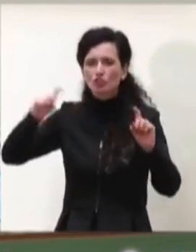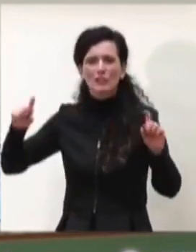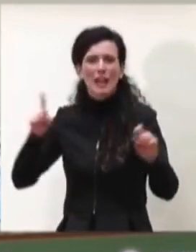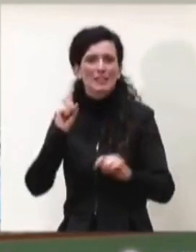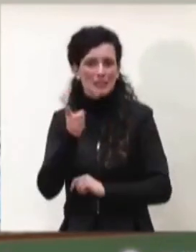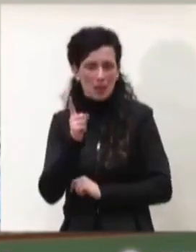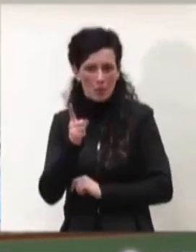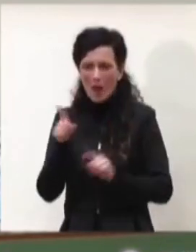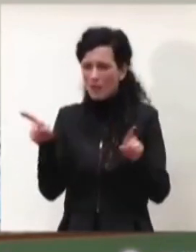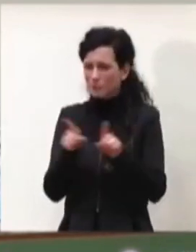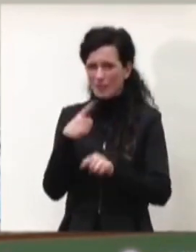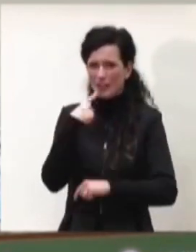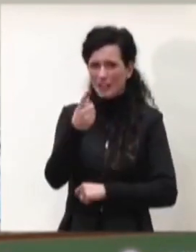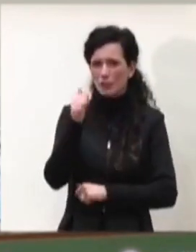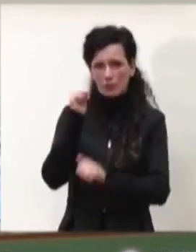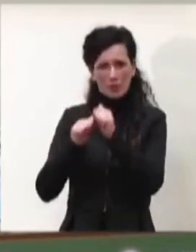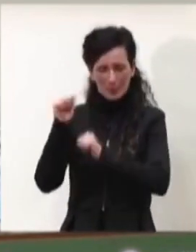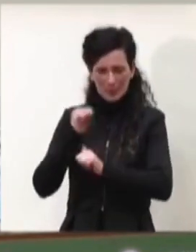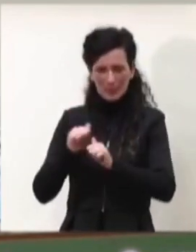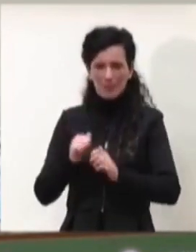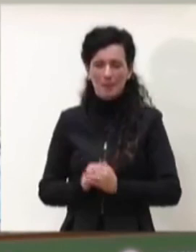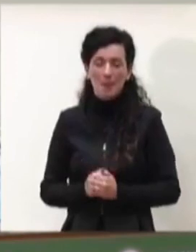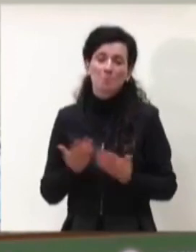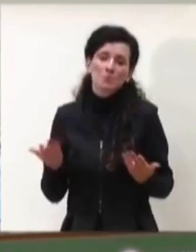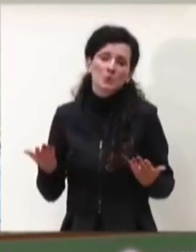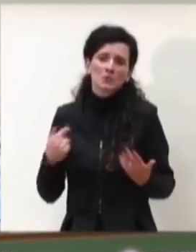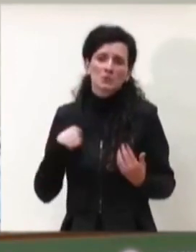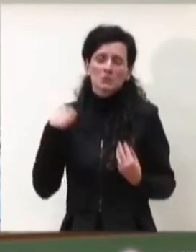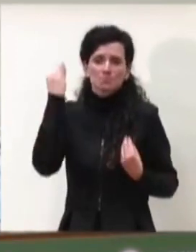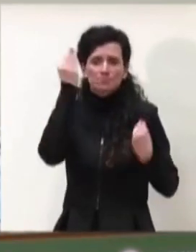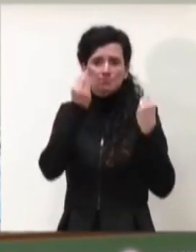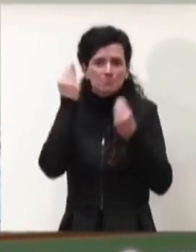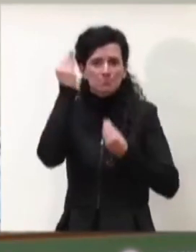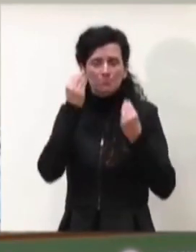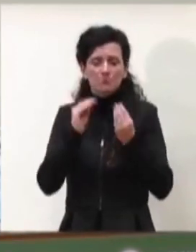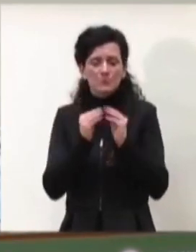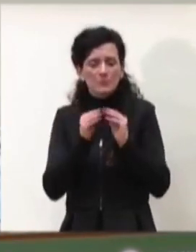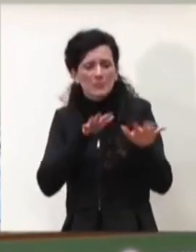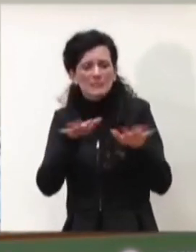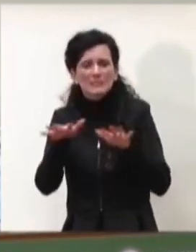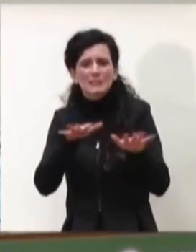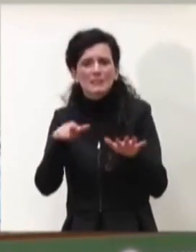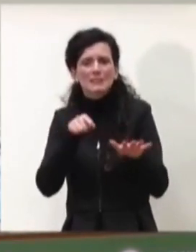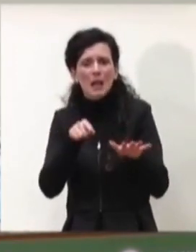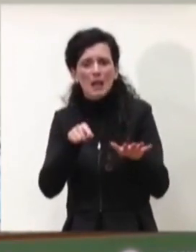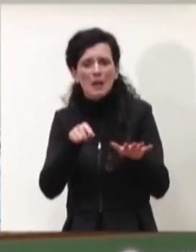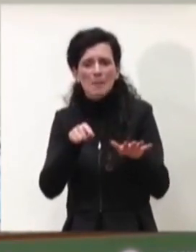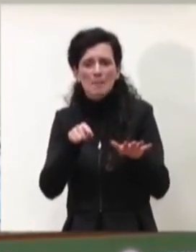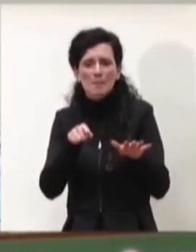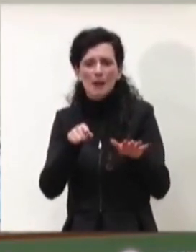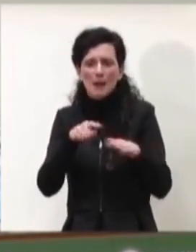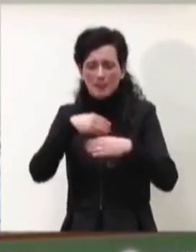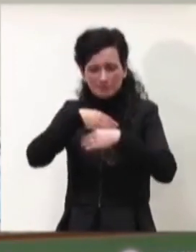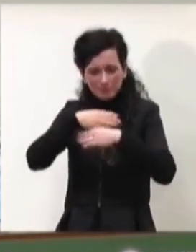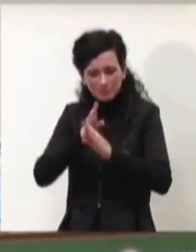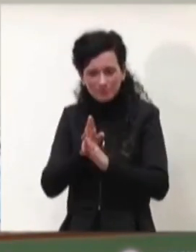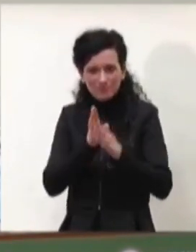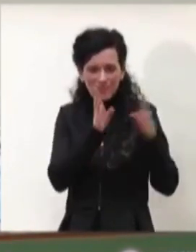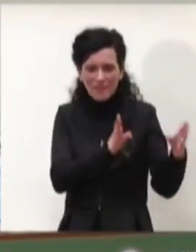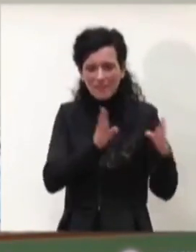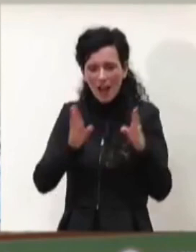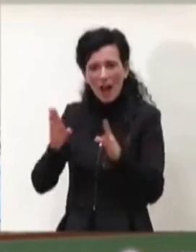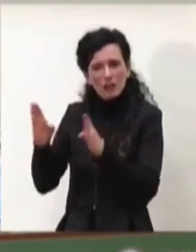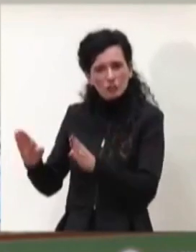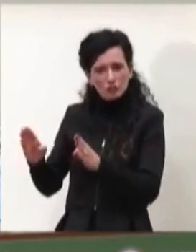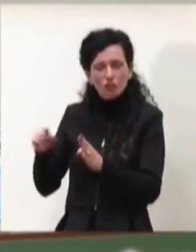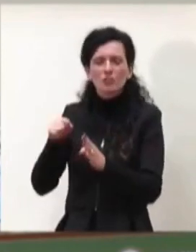parlato prima quindi a mio parere il sistema della stratificazione in fasce